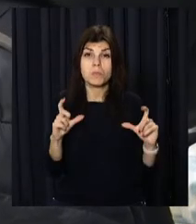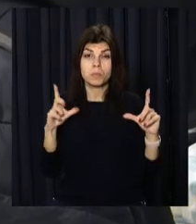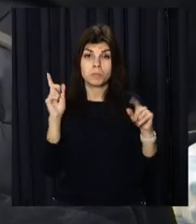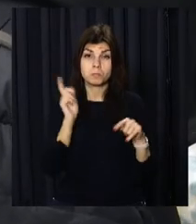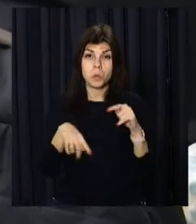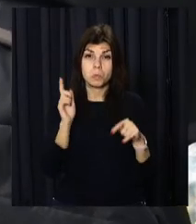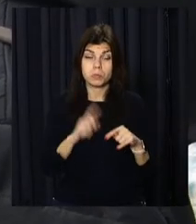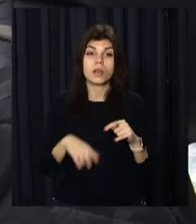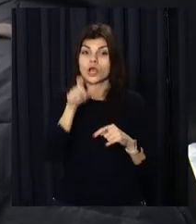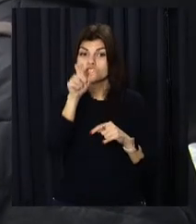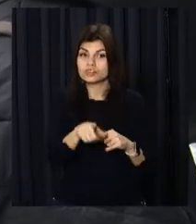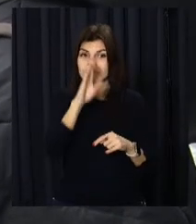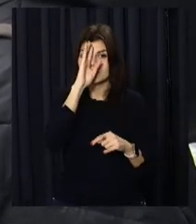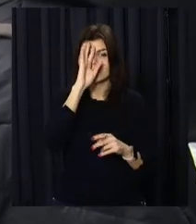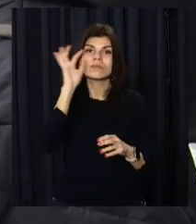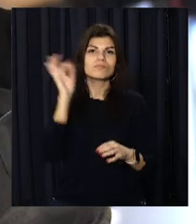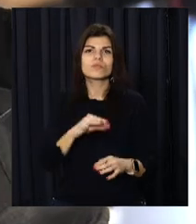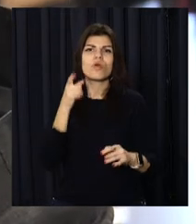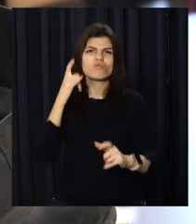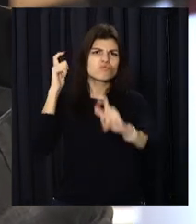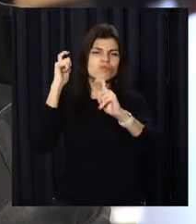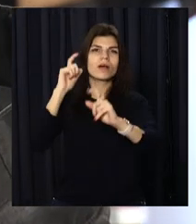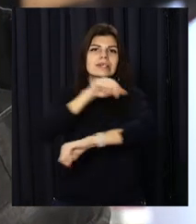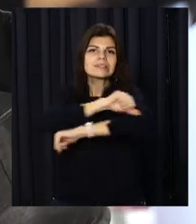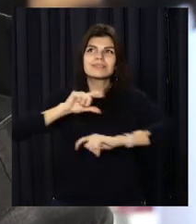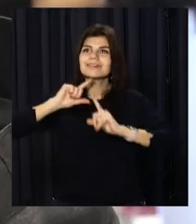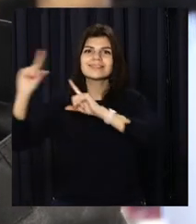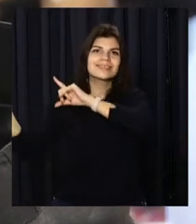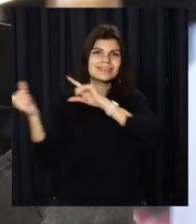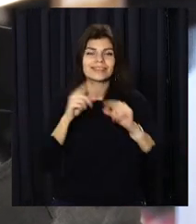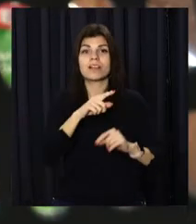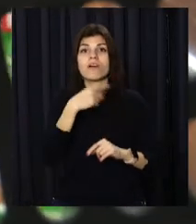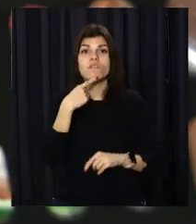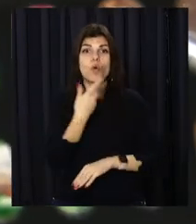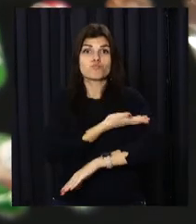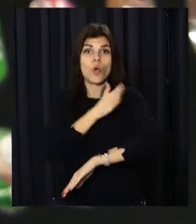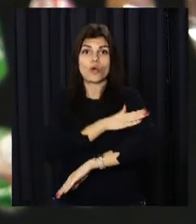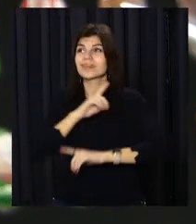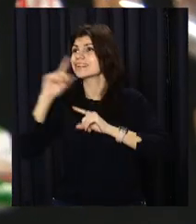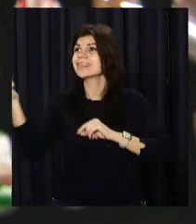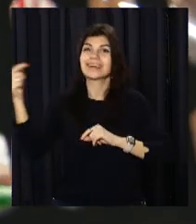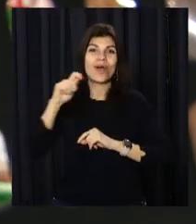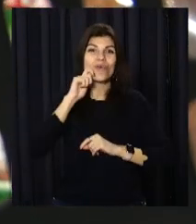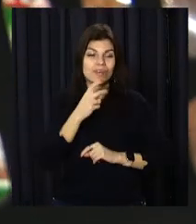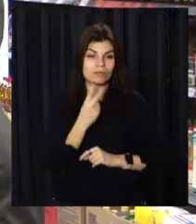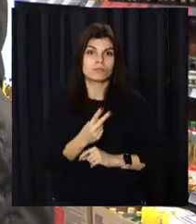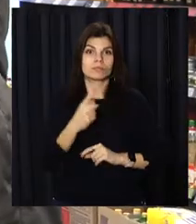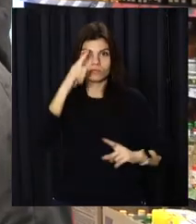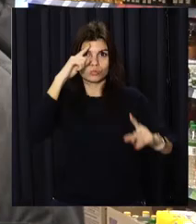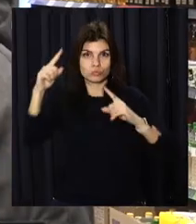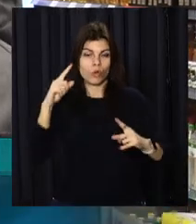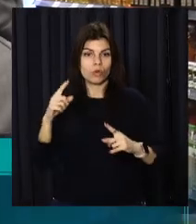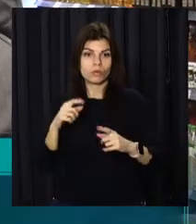працює дальнобійником, постійно їздить до Європи, кілька днів тому повернувся з Польщі. Чоловіка шокували цінники в українських магазинах.